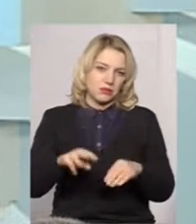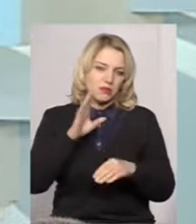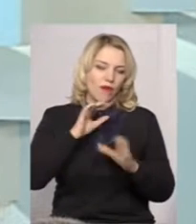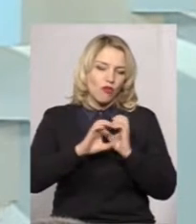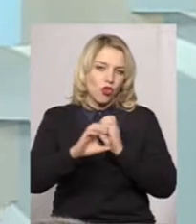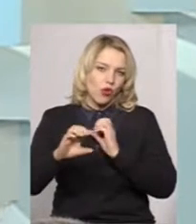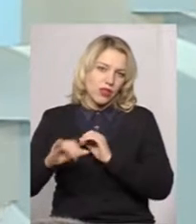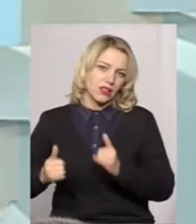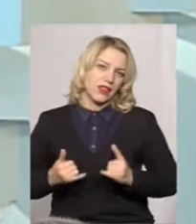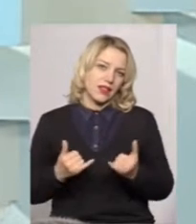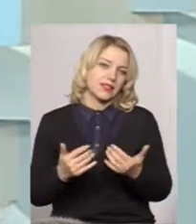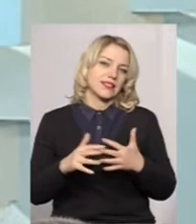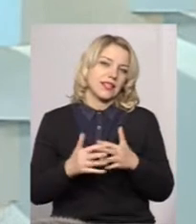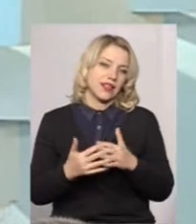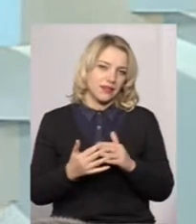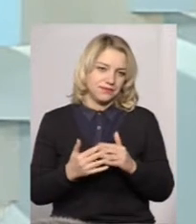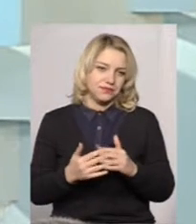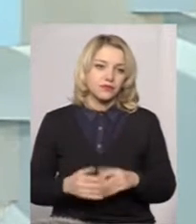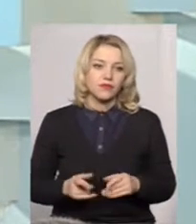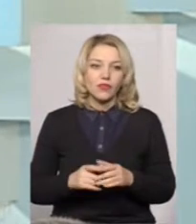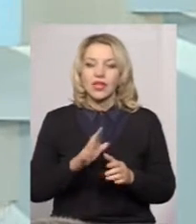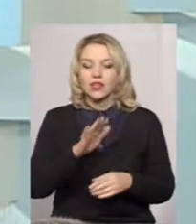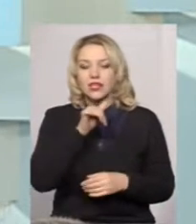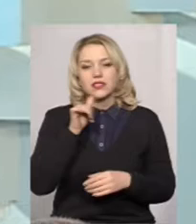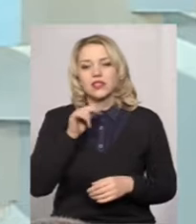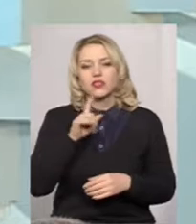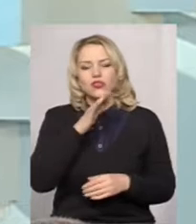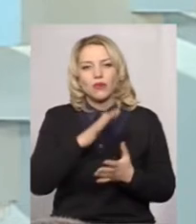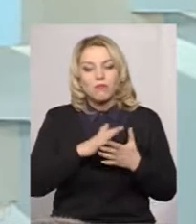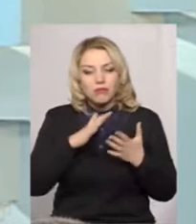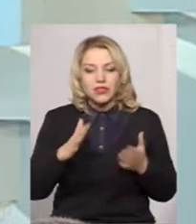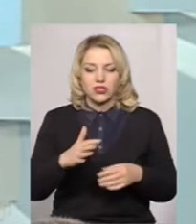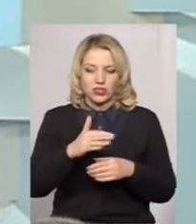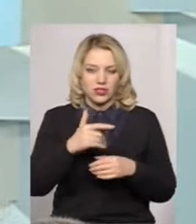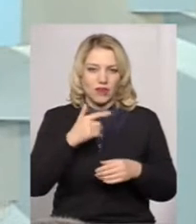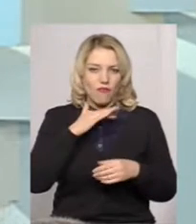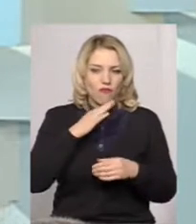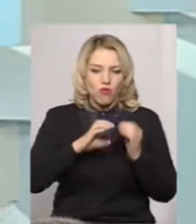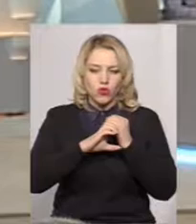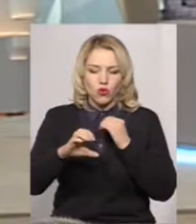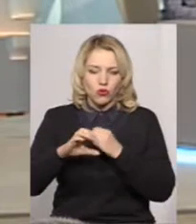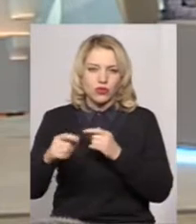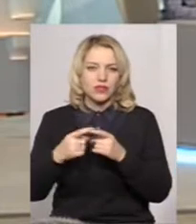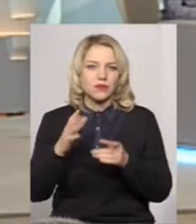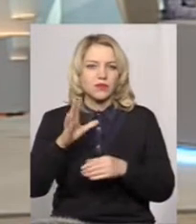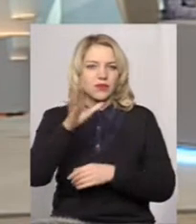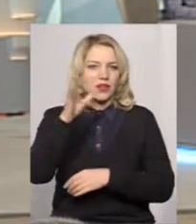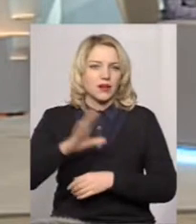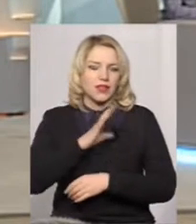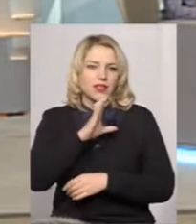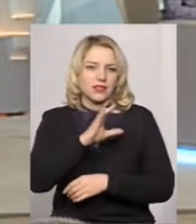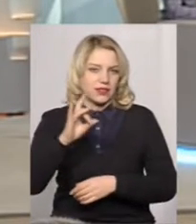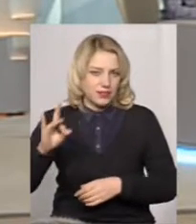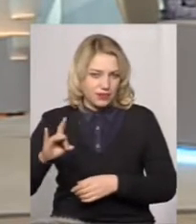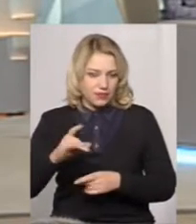Це перше. Друге, не секрет, що більшість водогонів будувалися ще при радянській владі. Я вже не говорю про азбестові труби, про їхню екологію і вся